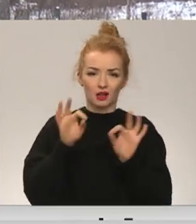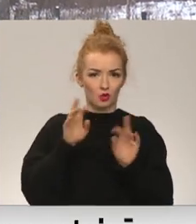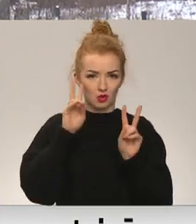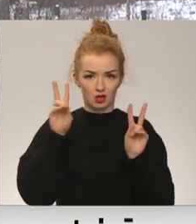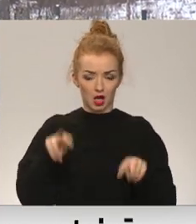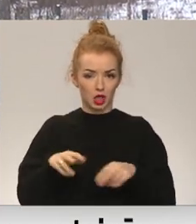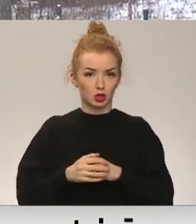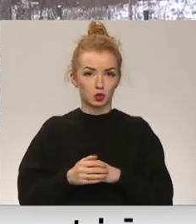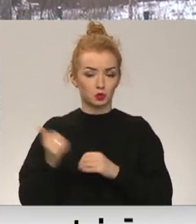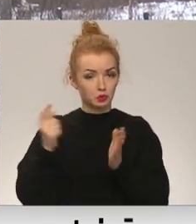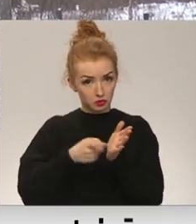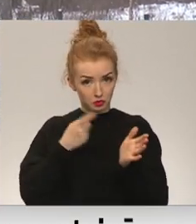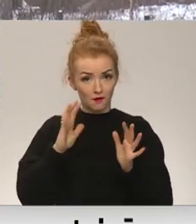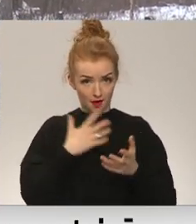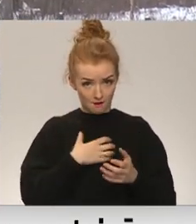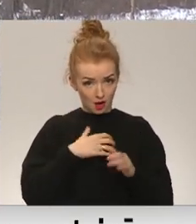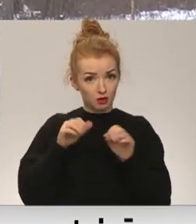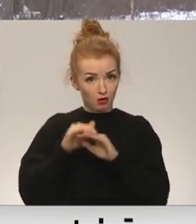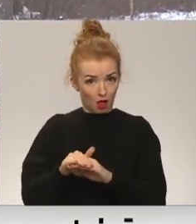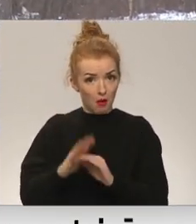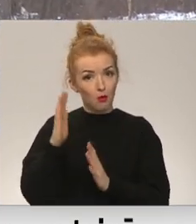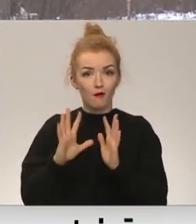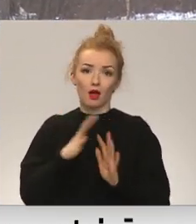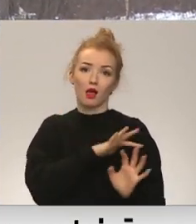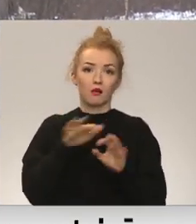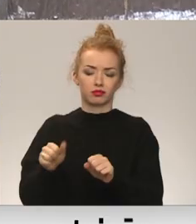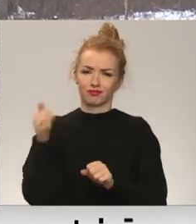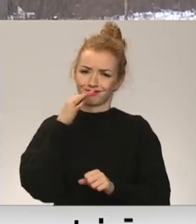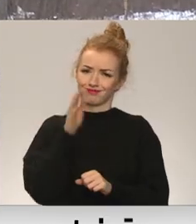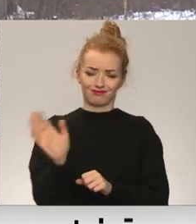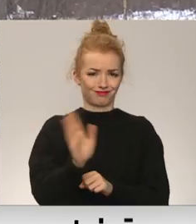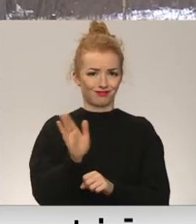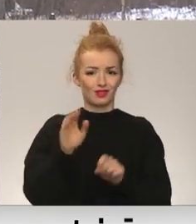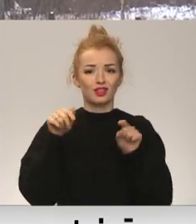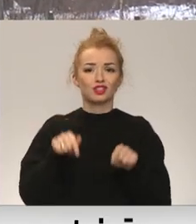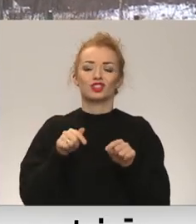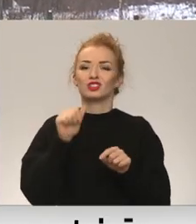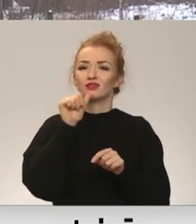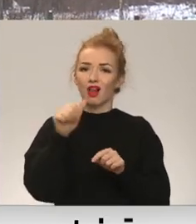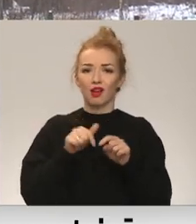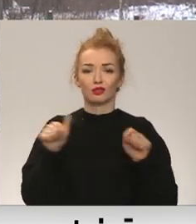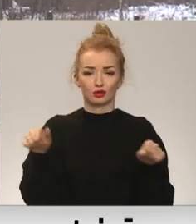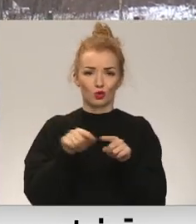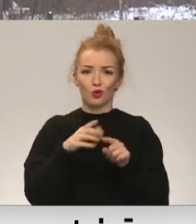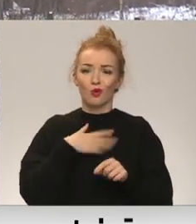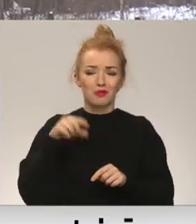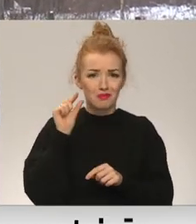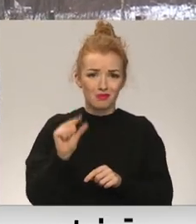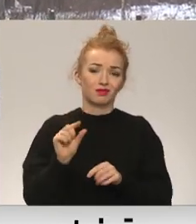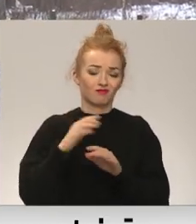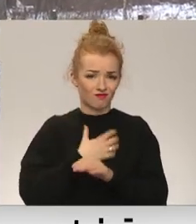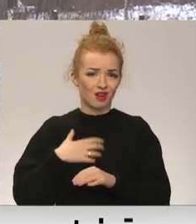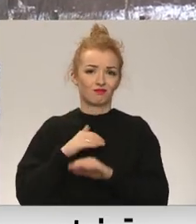Ko jūs sakiet, vajag te to mežu atstātā? Protams, ka vajag. Tā jau šeit ir tieši posmā, tā zaļā zona, maza un